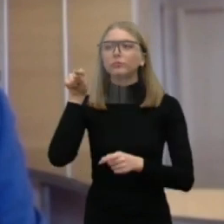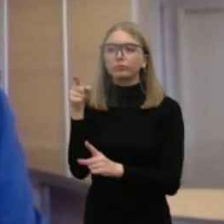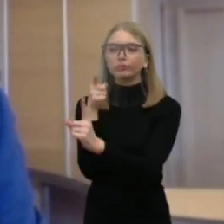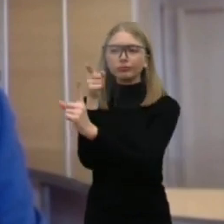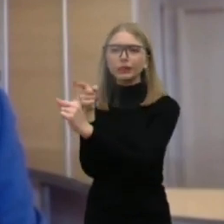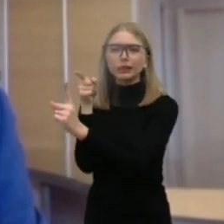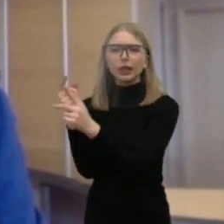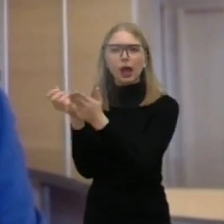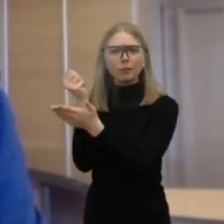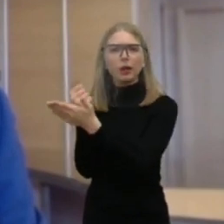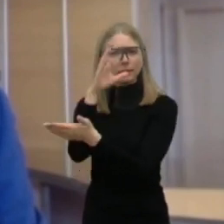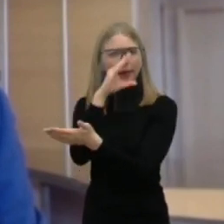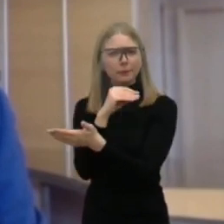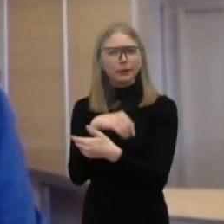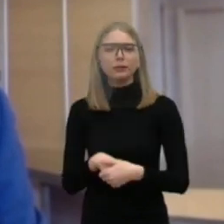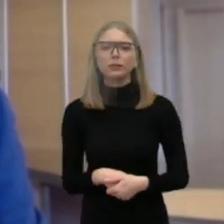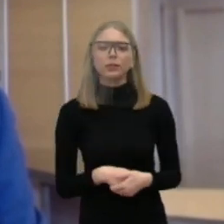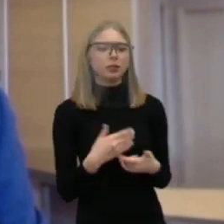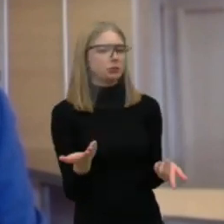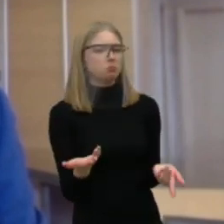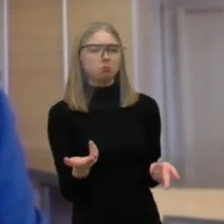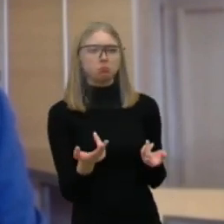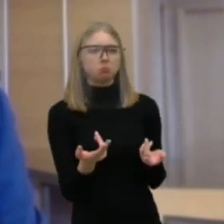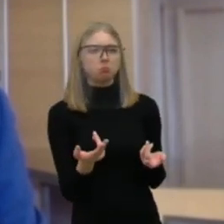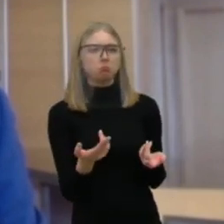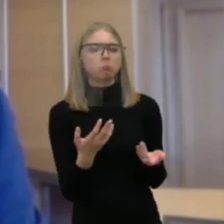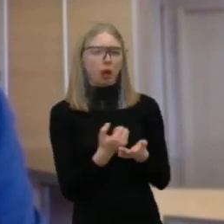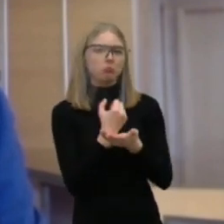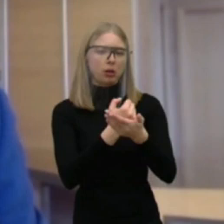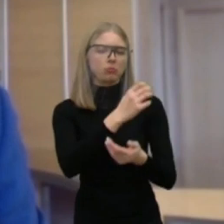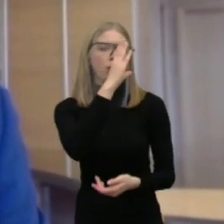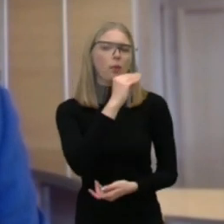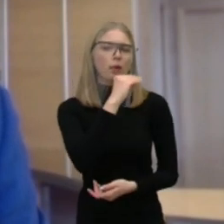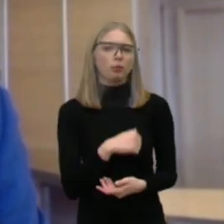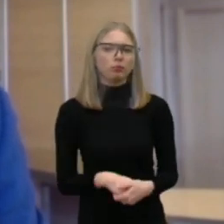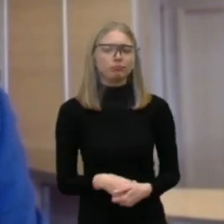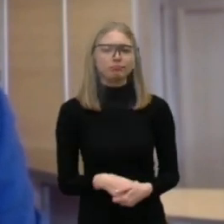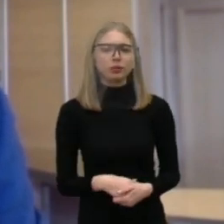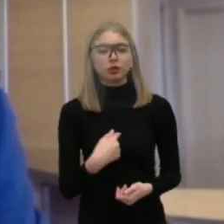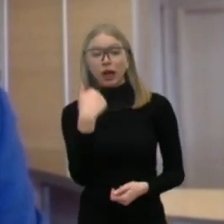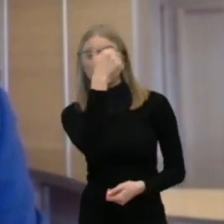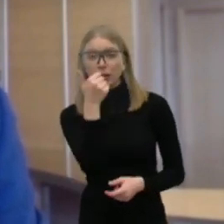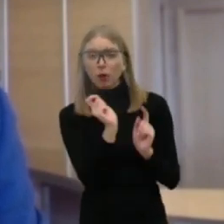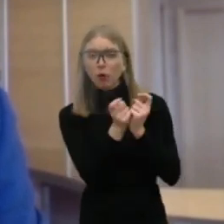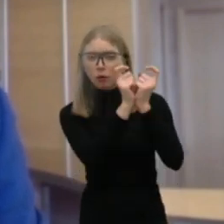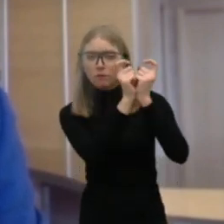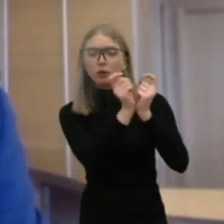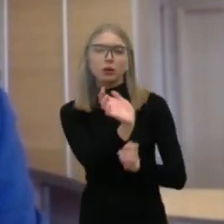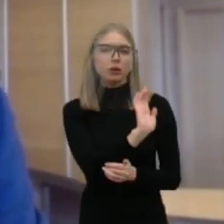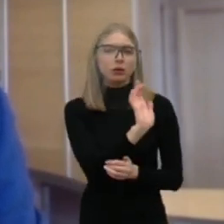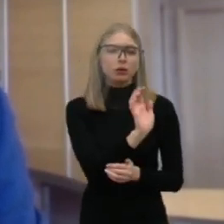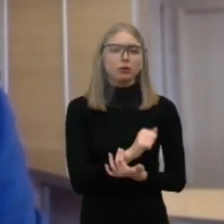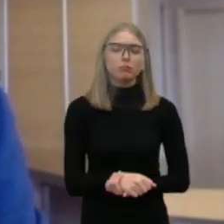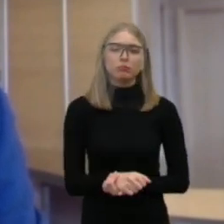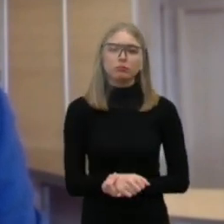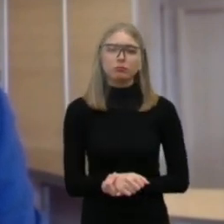departamente? Kukas nekliudau. Tai nėra kažkoks asmeninis konfliktas. Aš